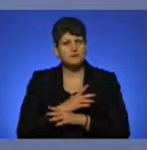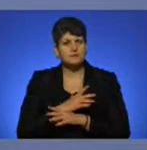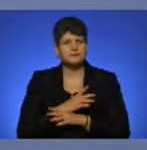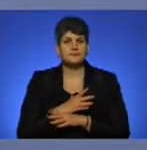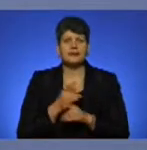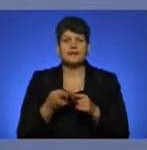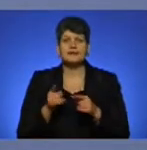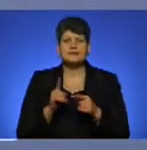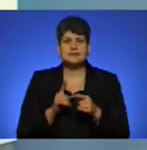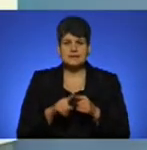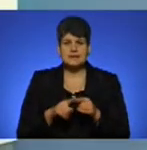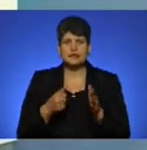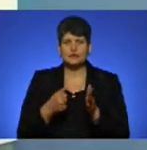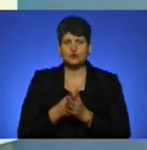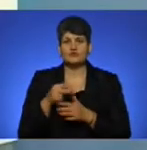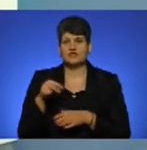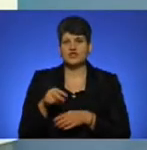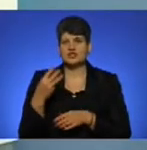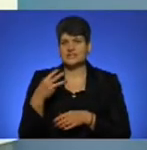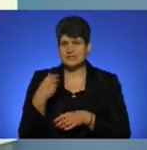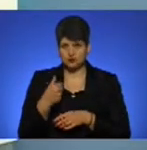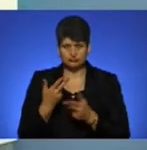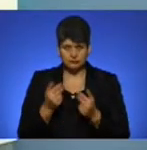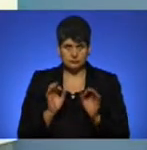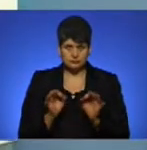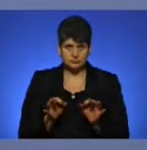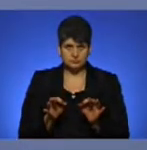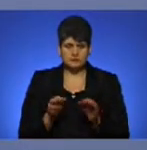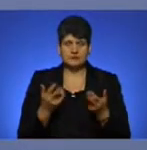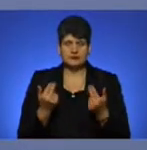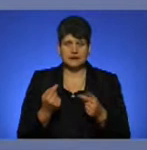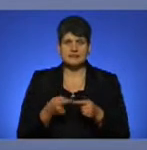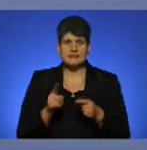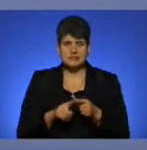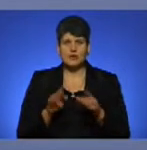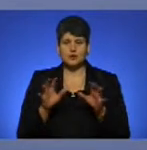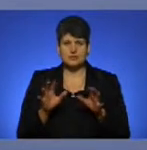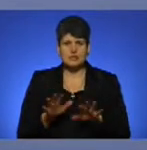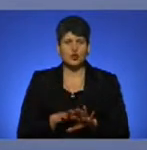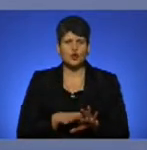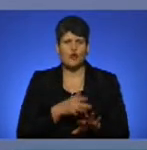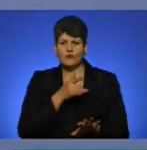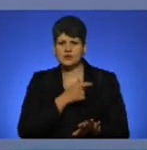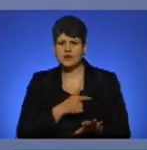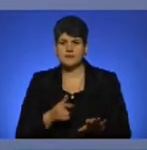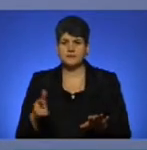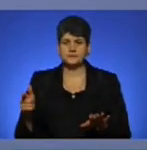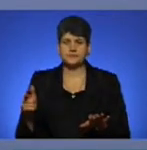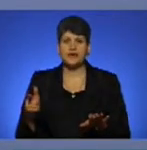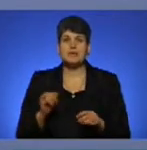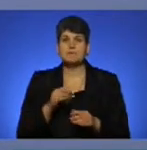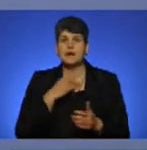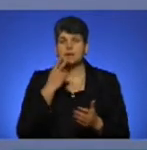Це до 2030 року, правильно? Так, дана концепція довго тривала, довго термінова і